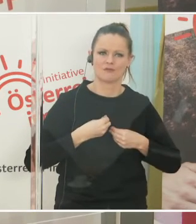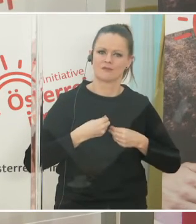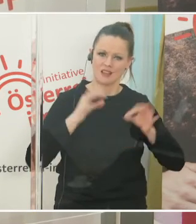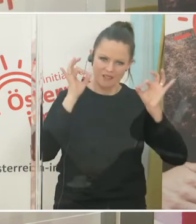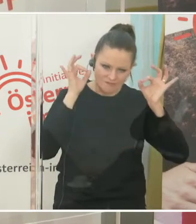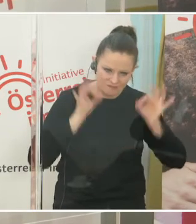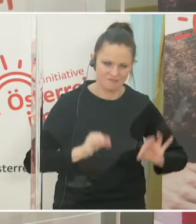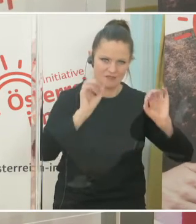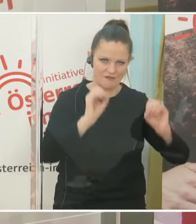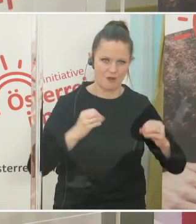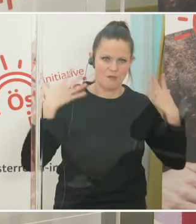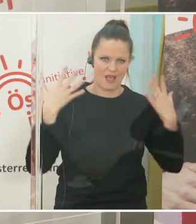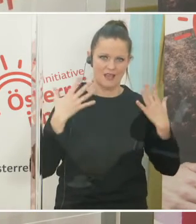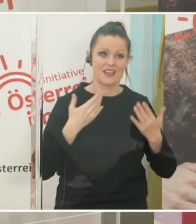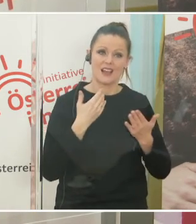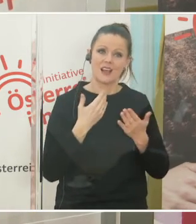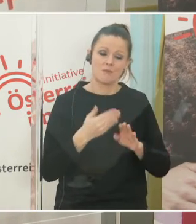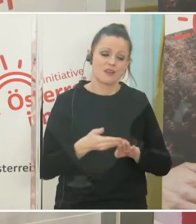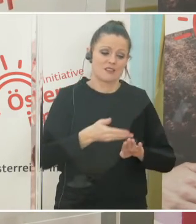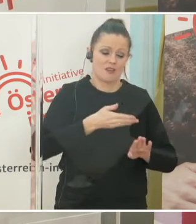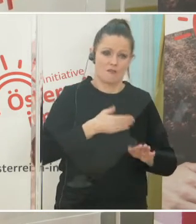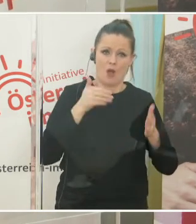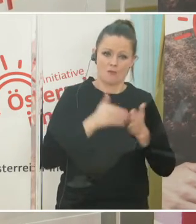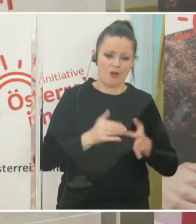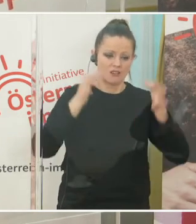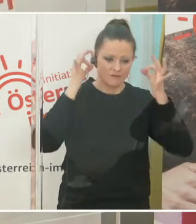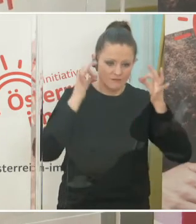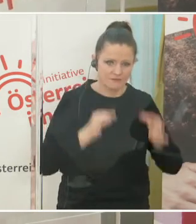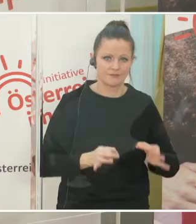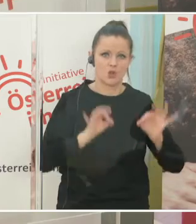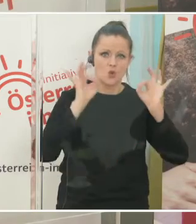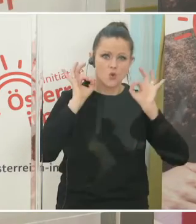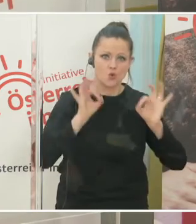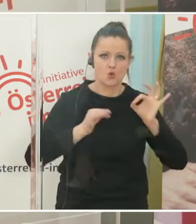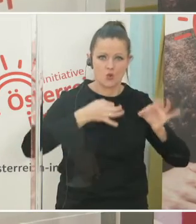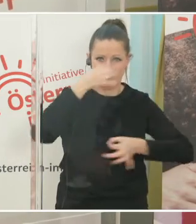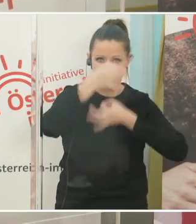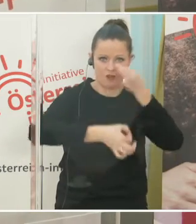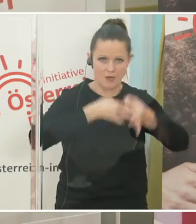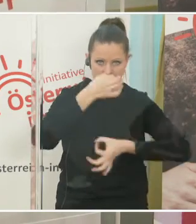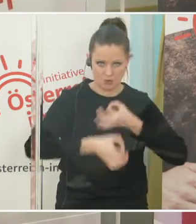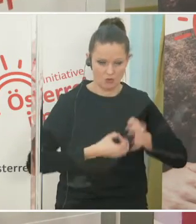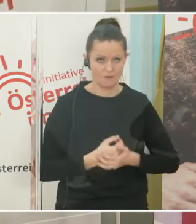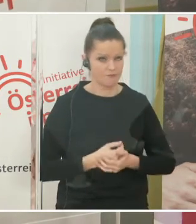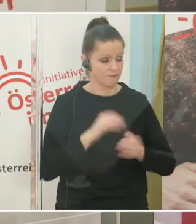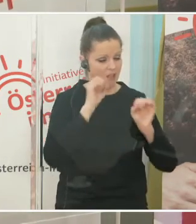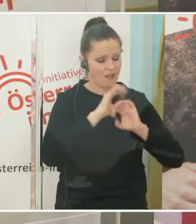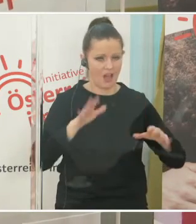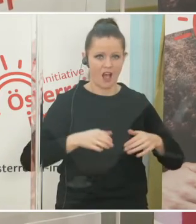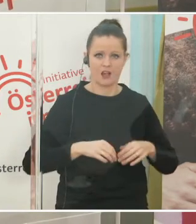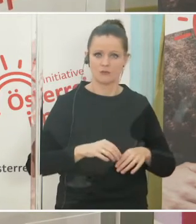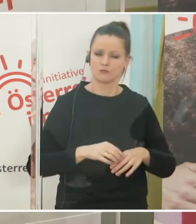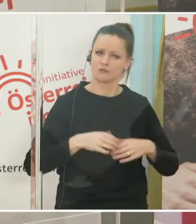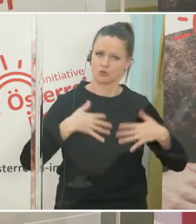ausreichend und gut informiert wird. Natürlich liegt es auf der Hand, dass wir zügig vorangehen